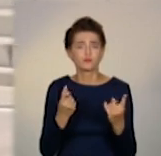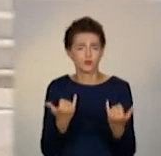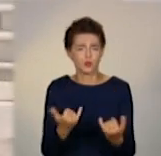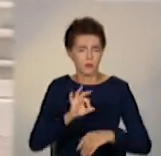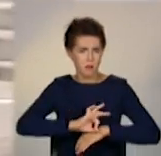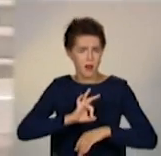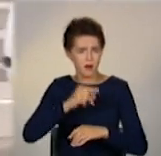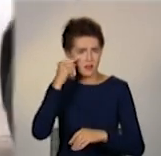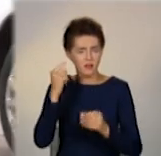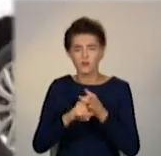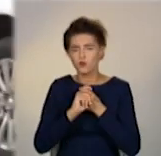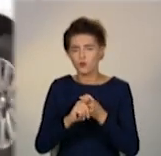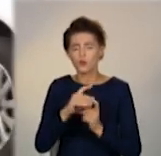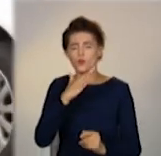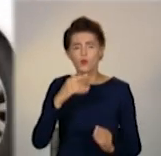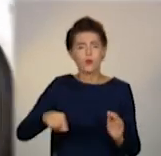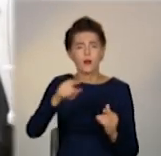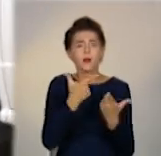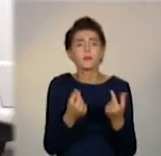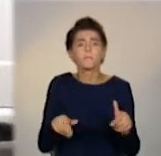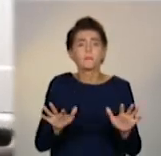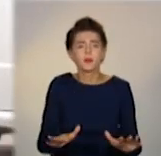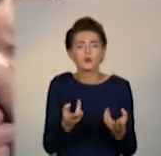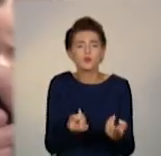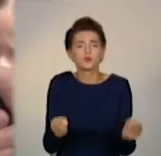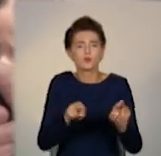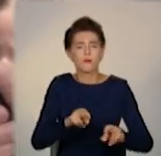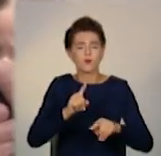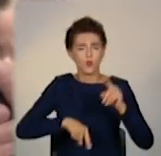Без місць, де можна залишити дитину важко, кажуть батьки.